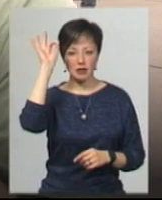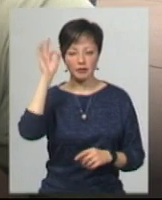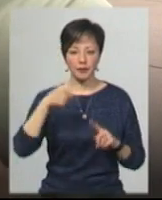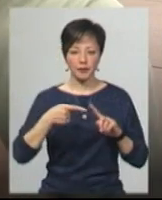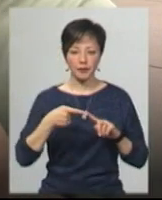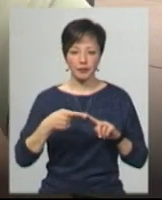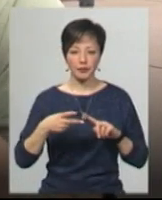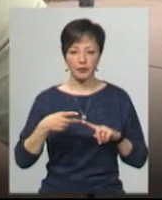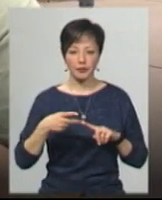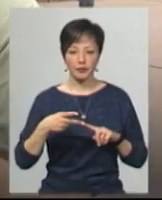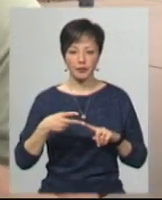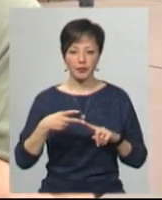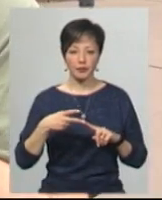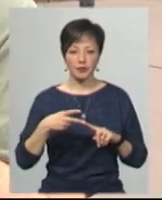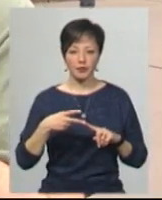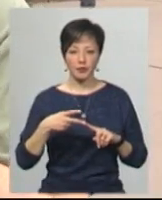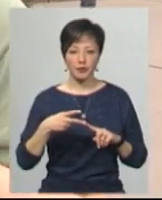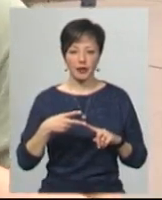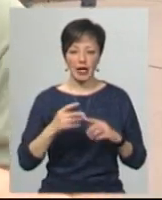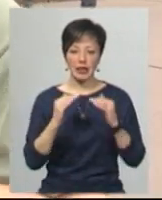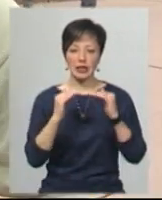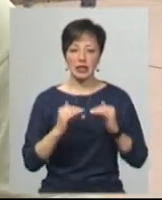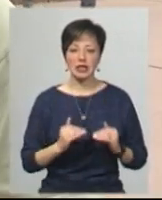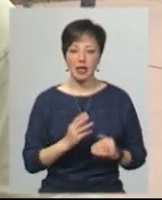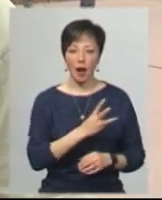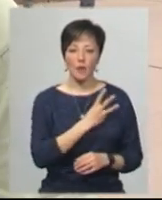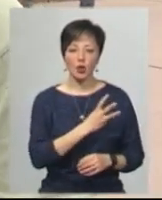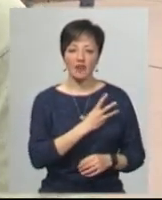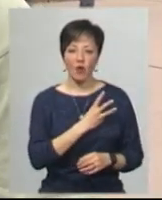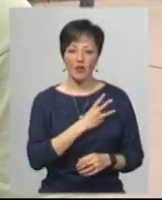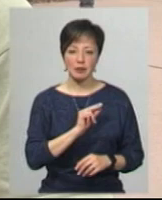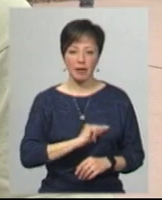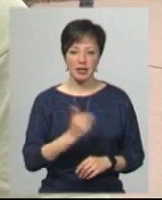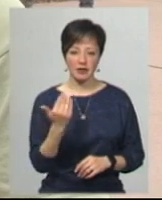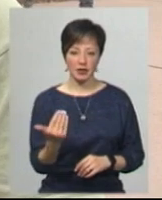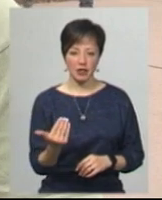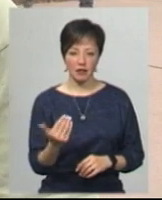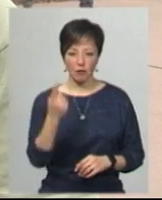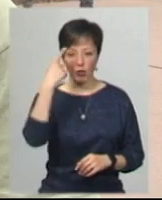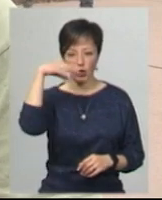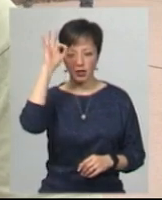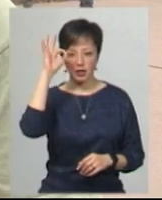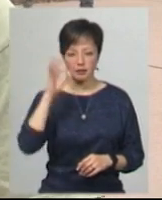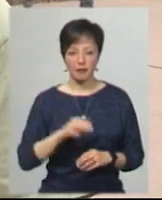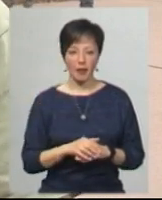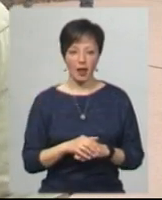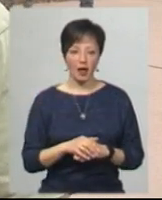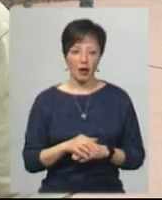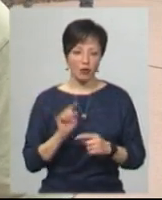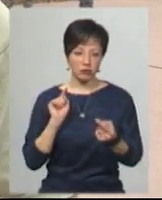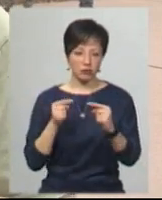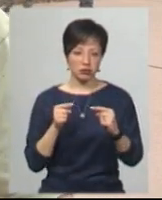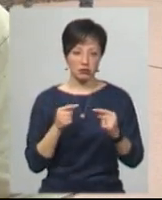низька вмотивованість обізнаних працівників, упередження ставлення до громадян